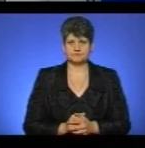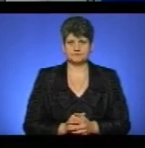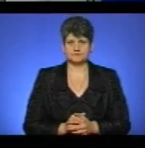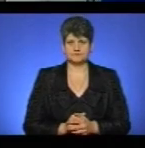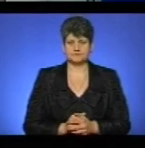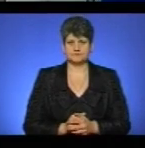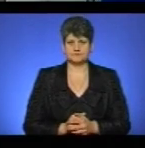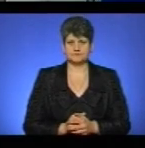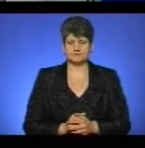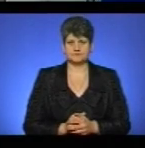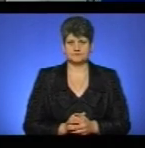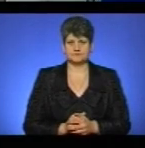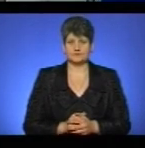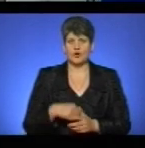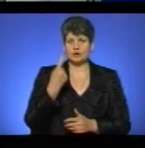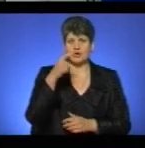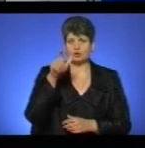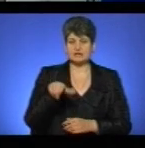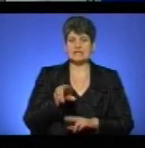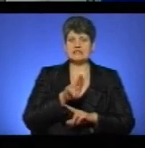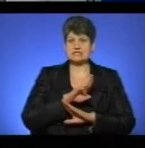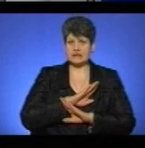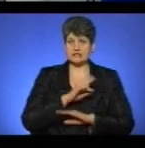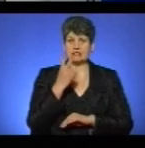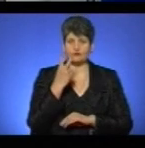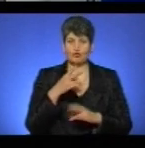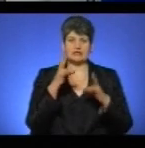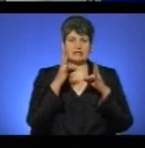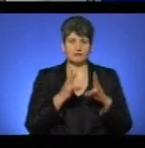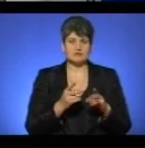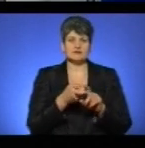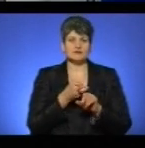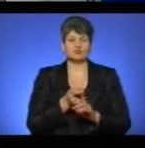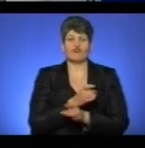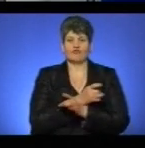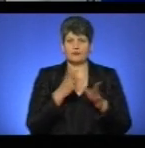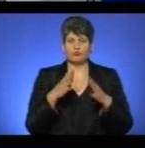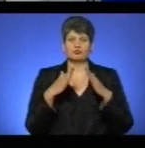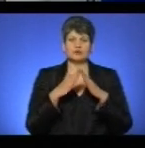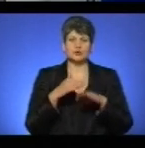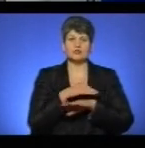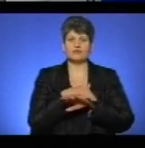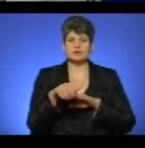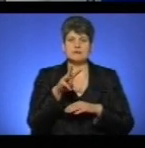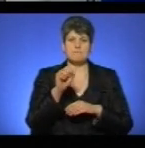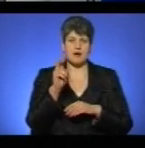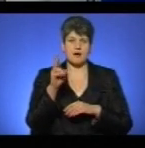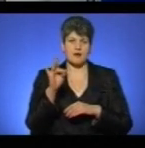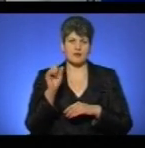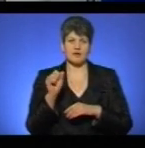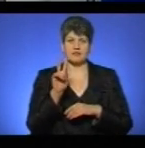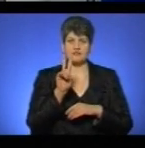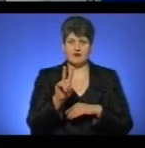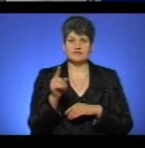Музика Одна людина загинула та двоє травмувалися внаслідок вибуху в будинку на вулиці Макаренка-2 у Тернополі.